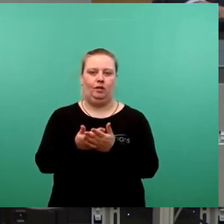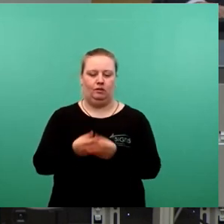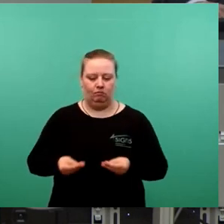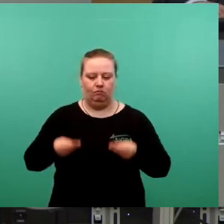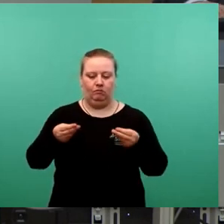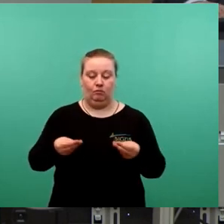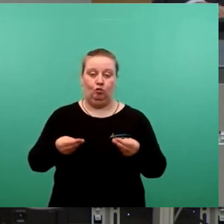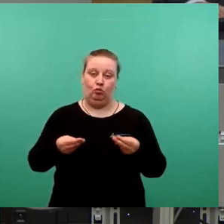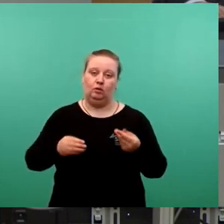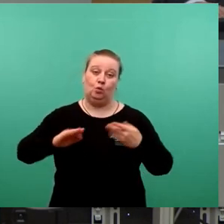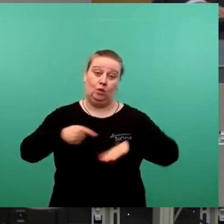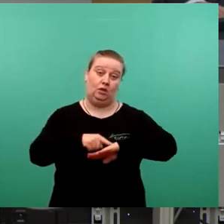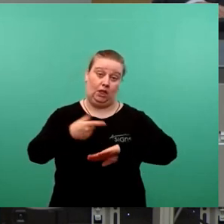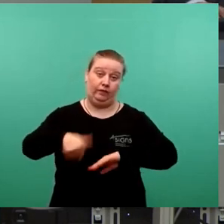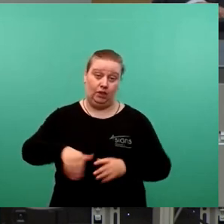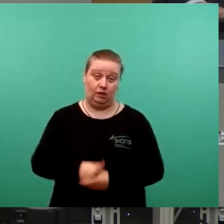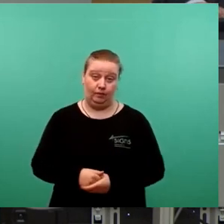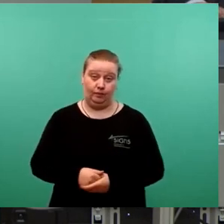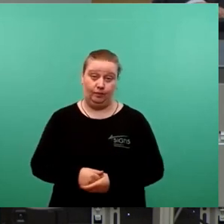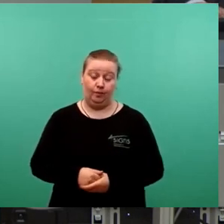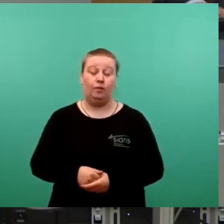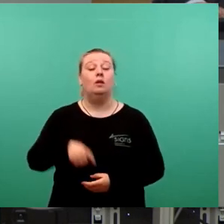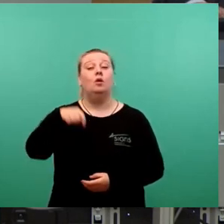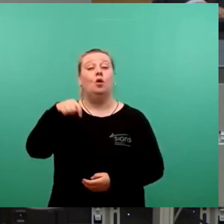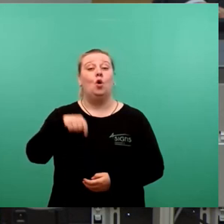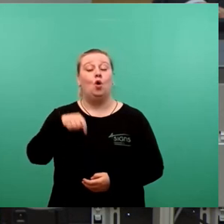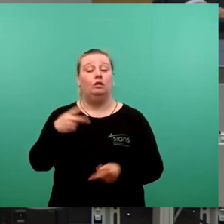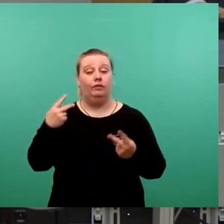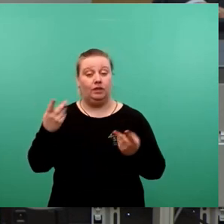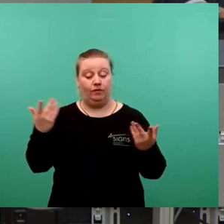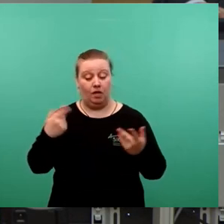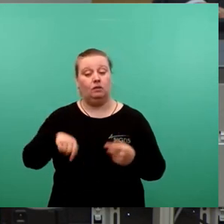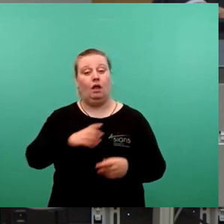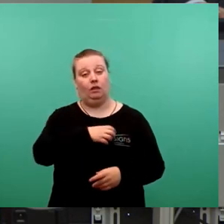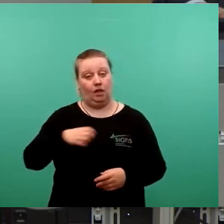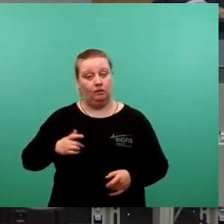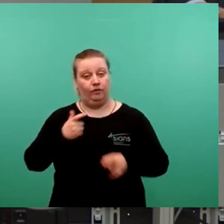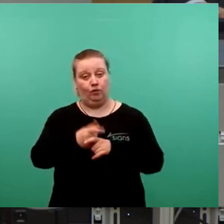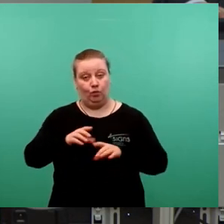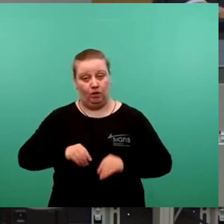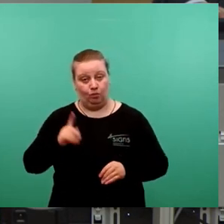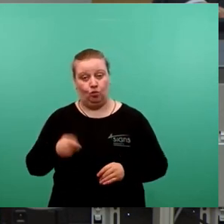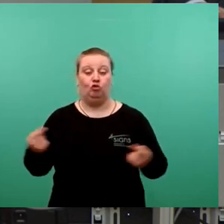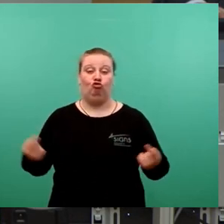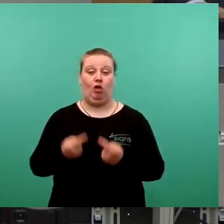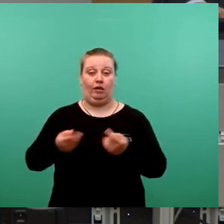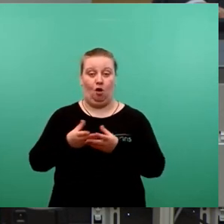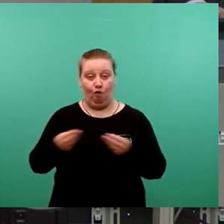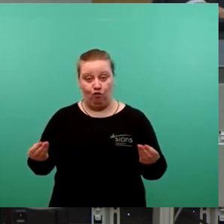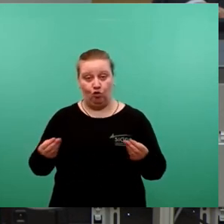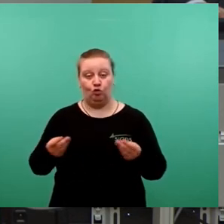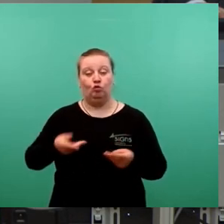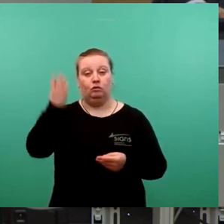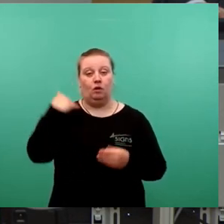Zeit erzielt haben. Heute gilt es, Verantwortung für die Stadt zu übernehmen, den Streit zu beenden und die Chancen aus der